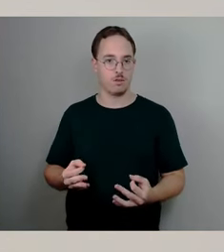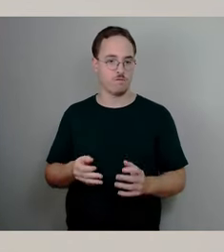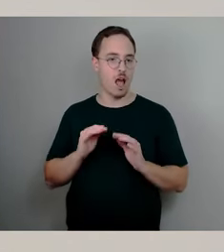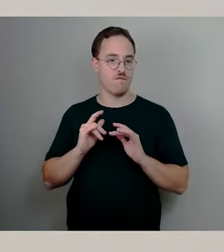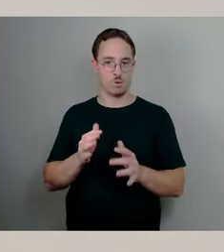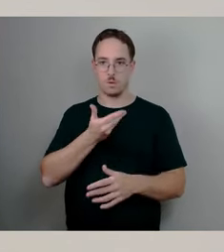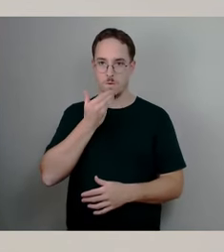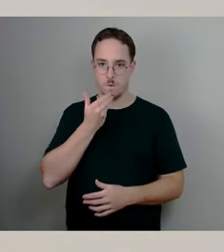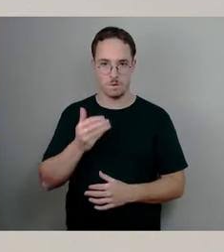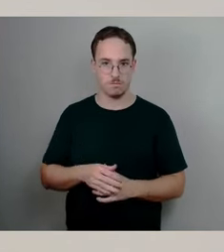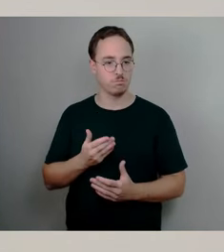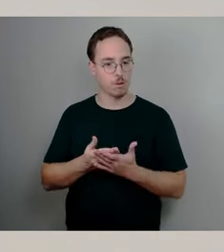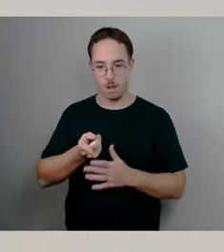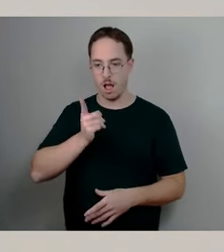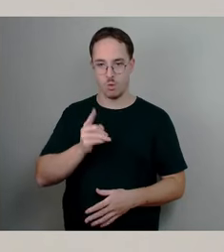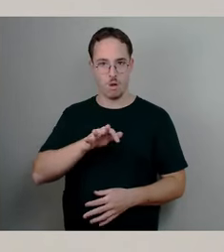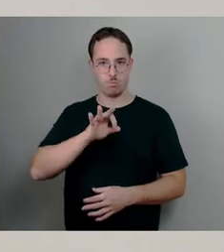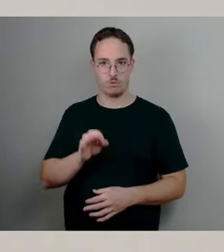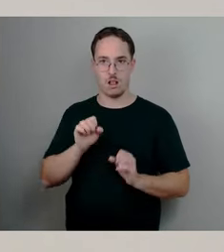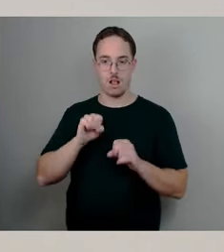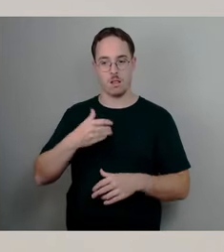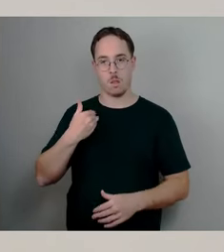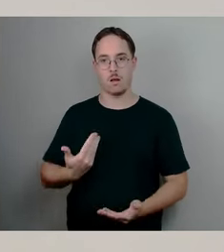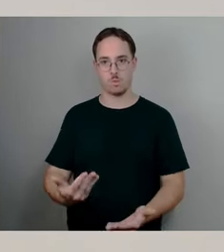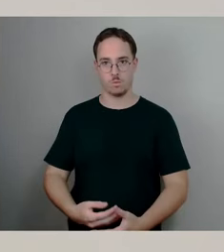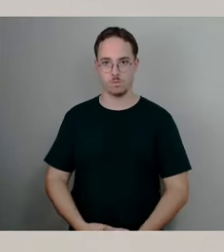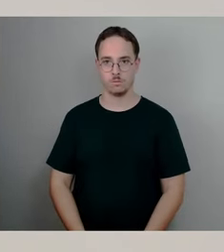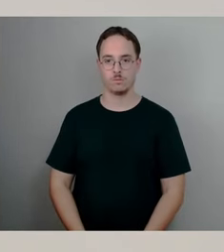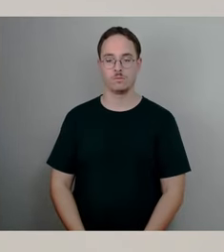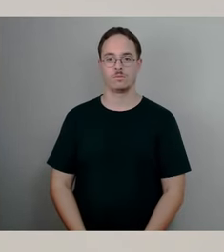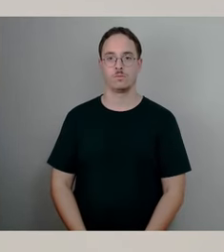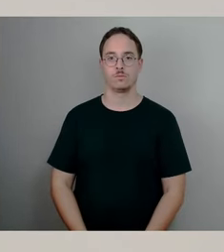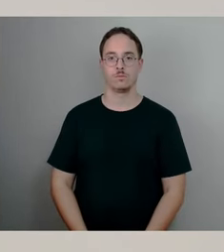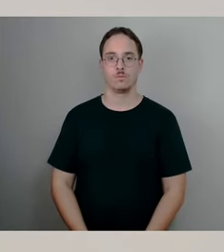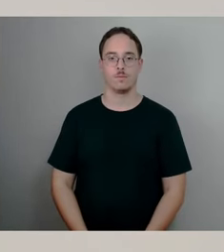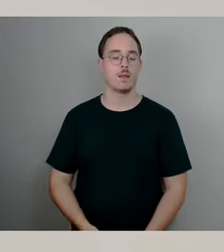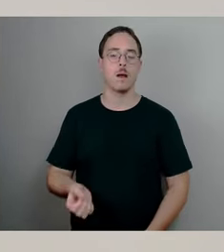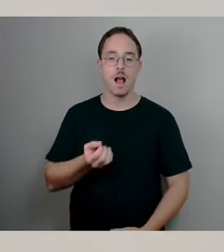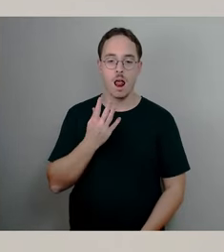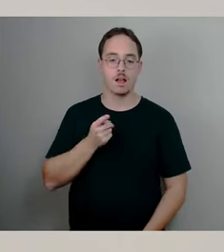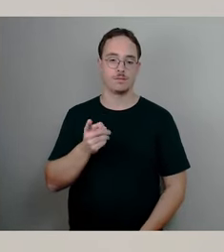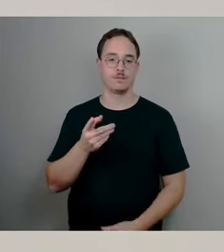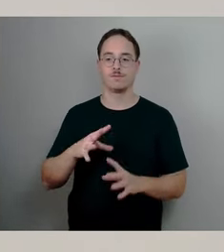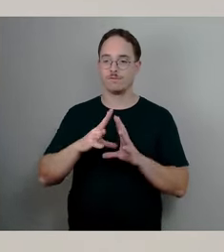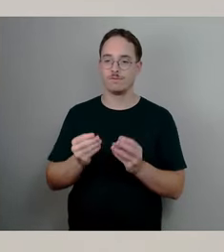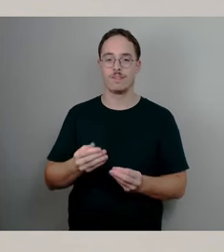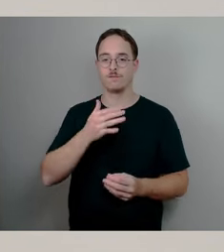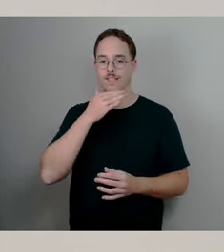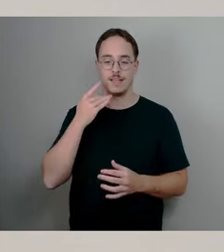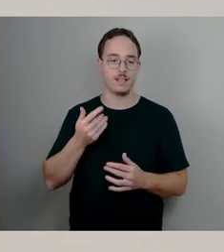Auslastung ist jedoch Bemessungsziel moderner Konstruktion und berücksichtigt alle erforderlichen Sicherheiten für Risiken